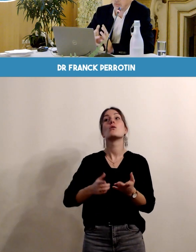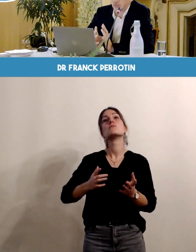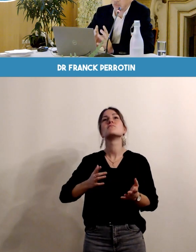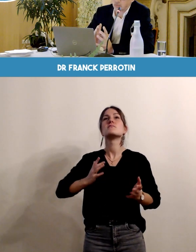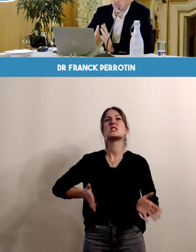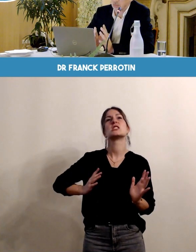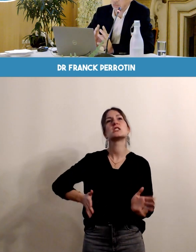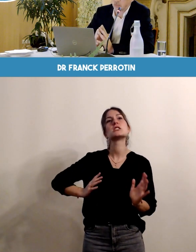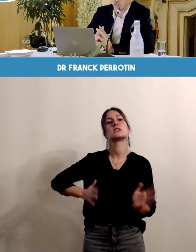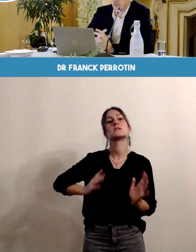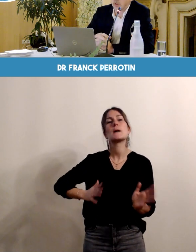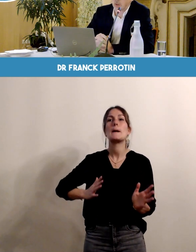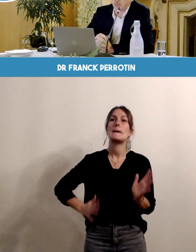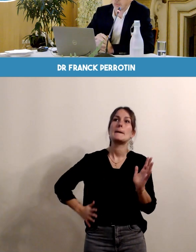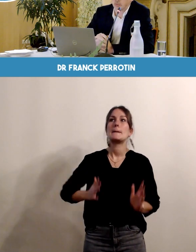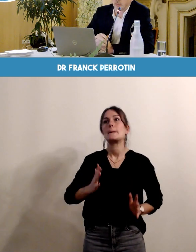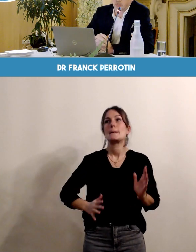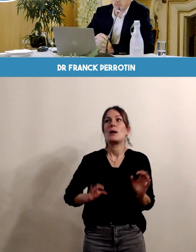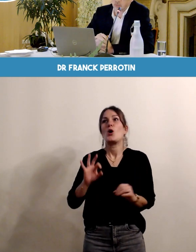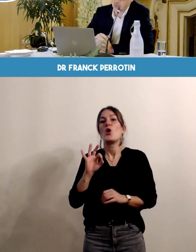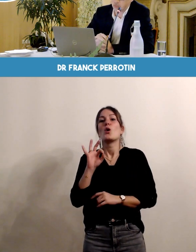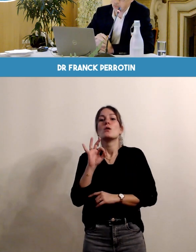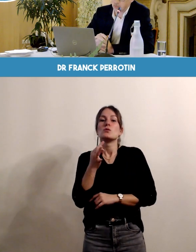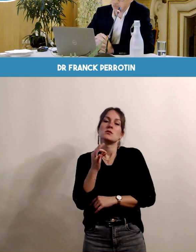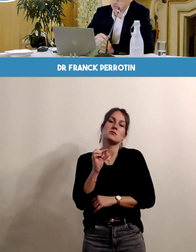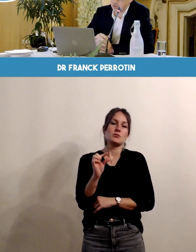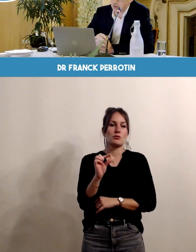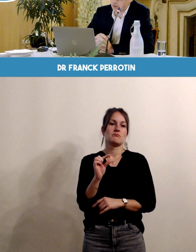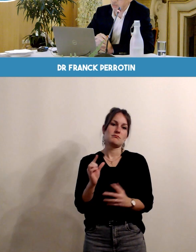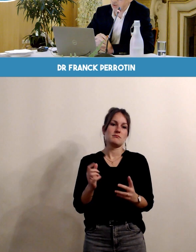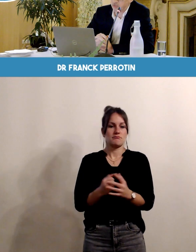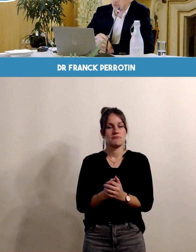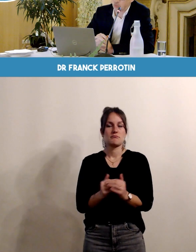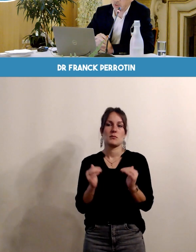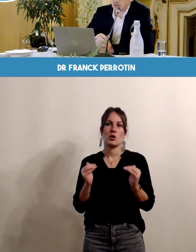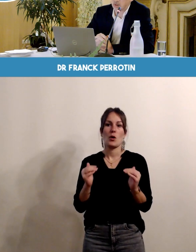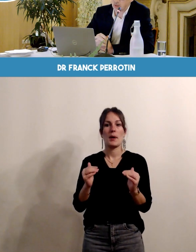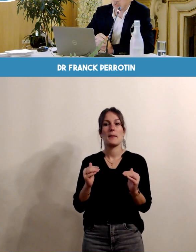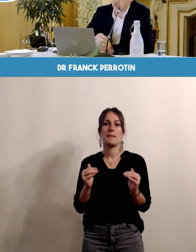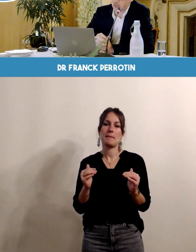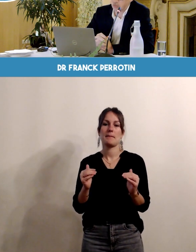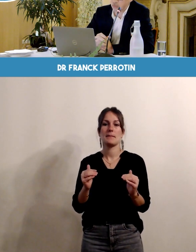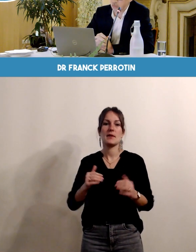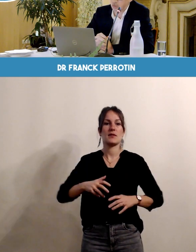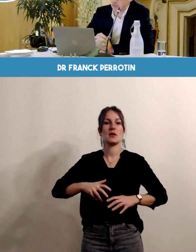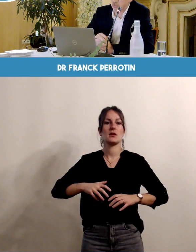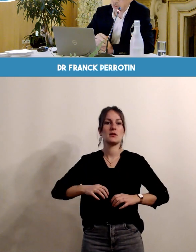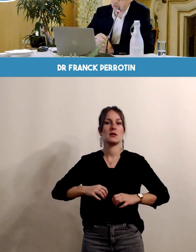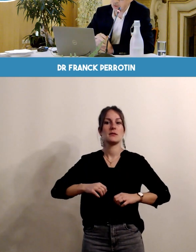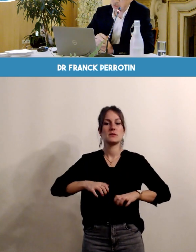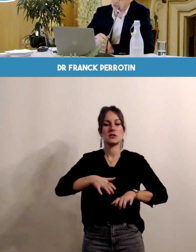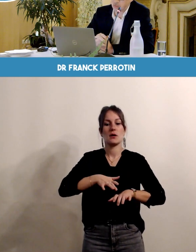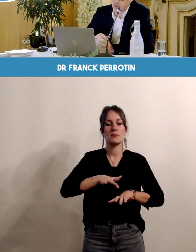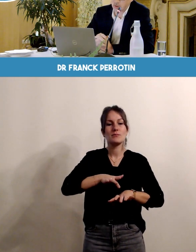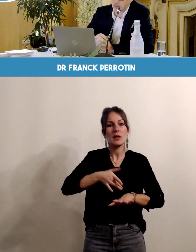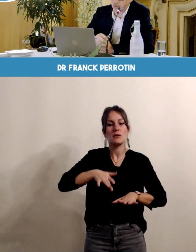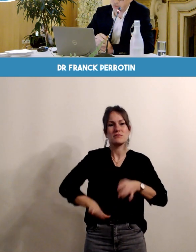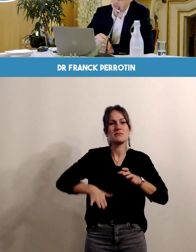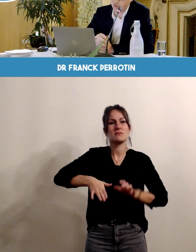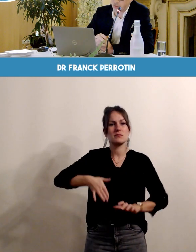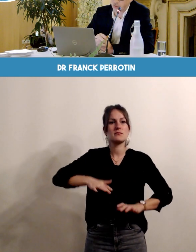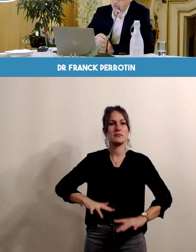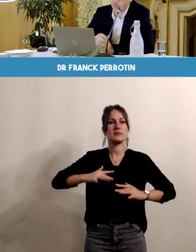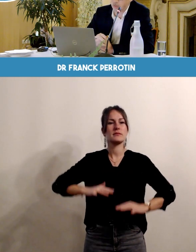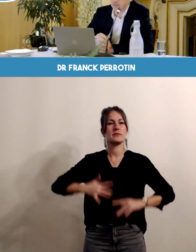bon oui un peu il y quand même l'effet traumatique de l'appui répété qui